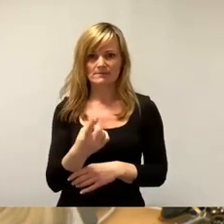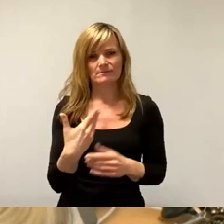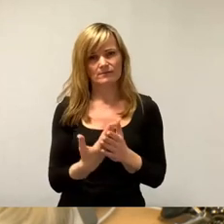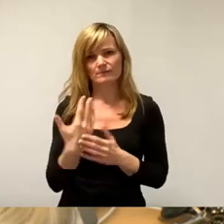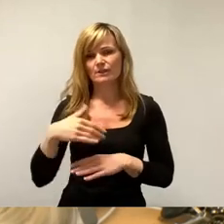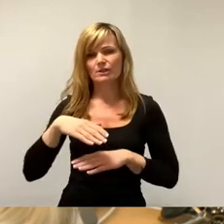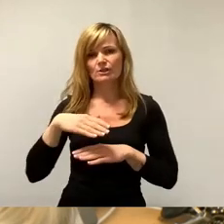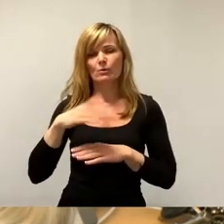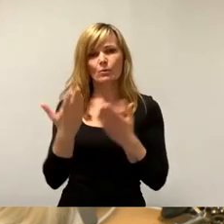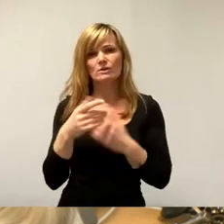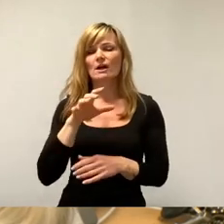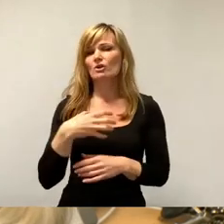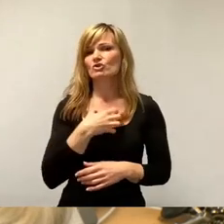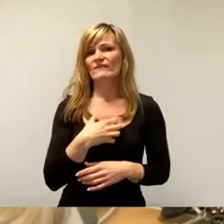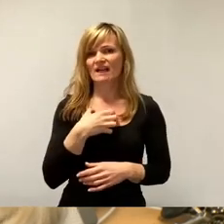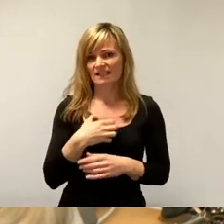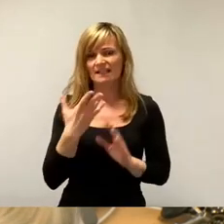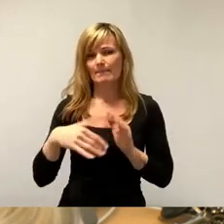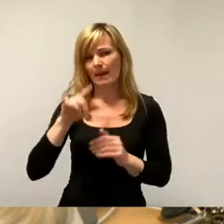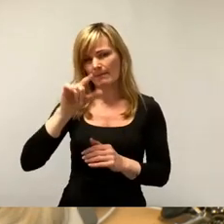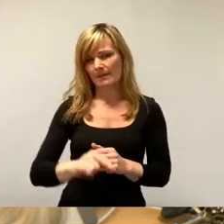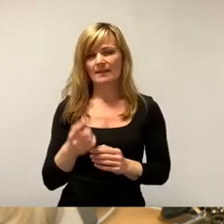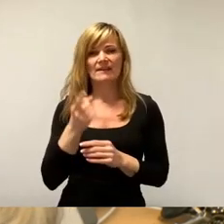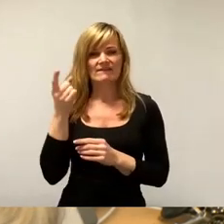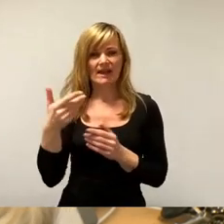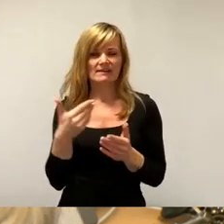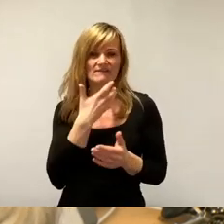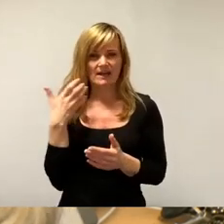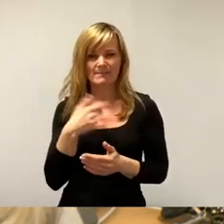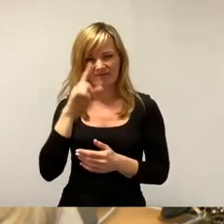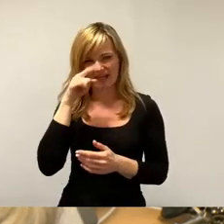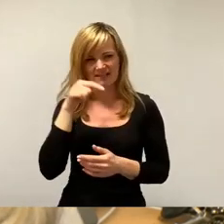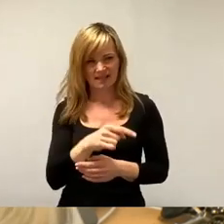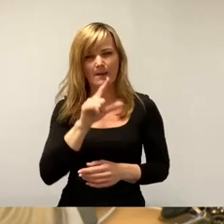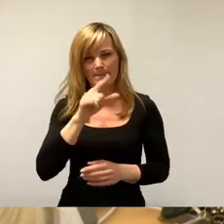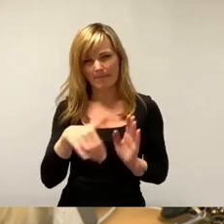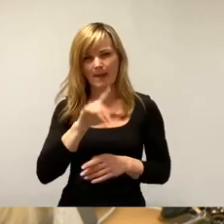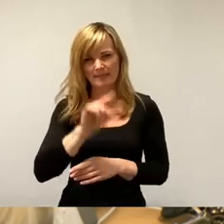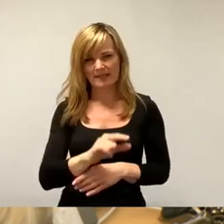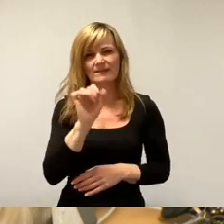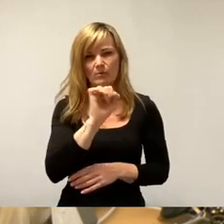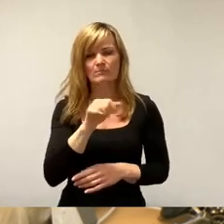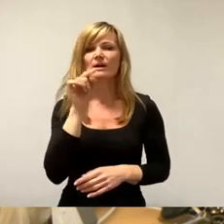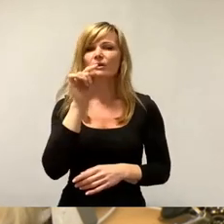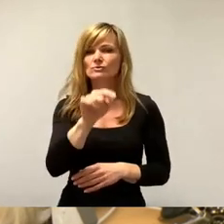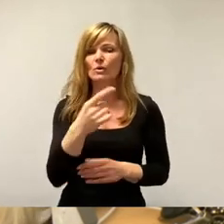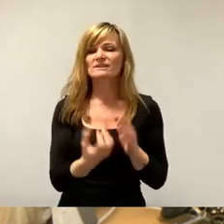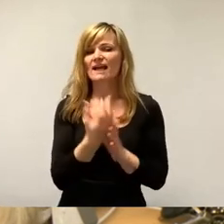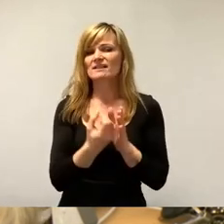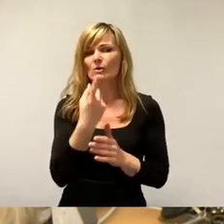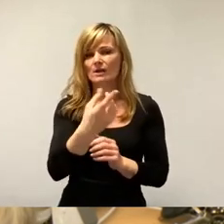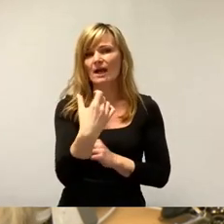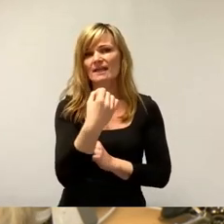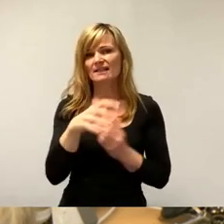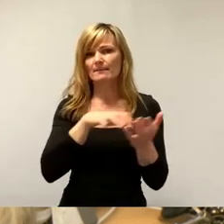viel preiswerter seien bei der Fernwärme. Und wissen Sie, was der Grund ist, warum die preiswerter sind? Weil im dortigen Erzeugerenergiemix